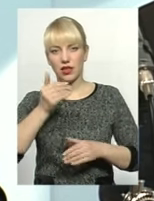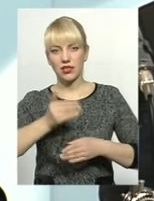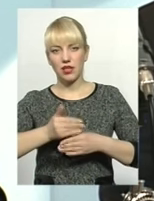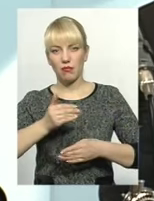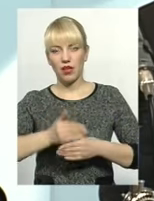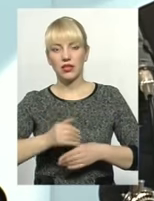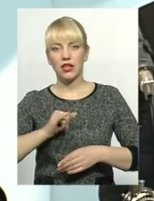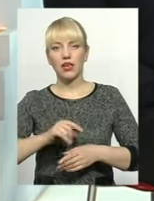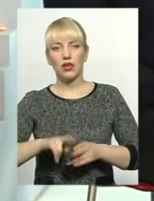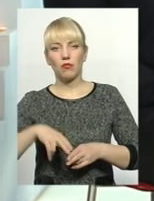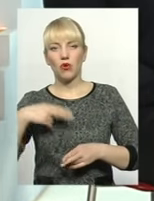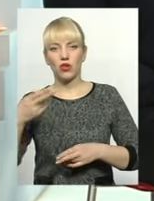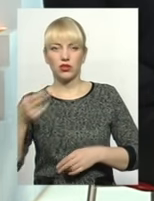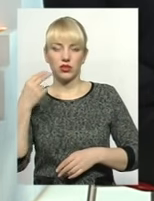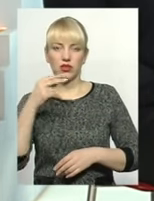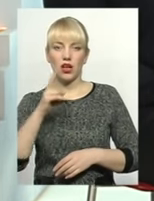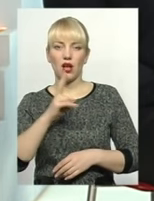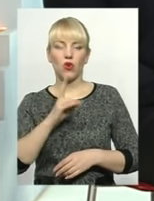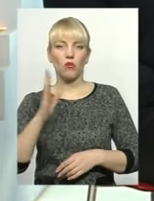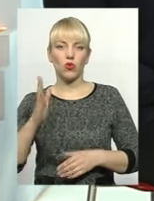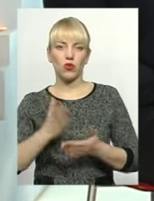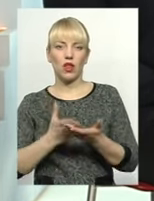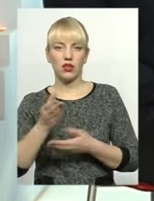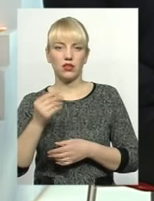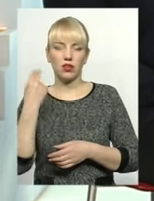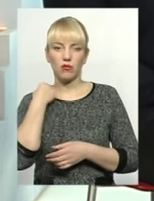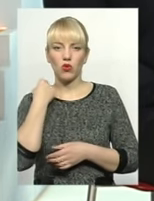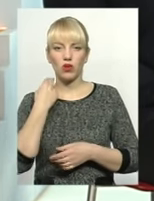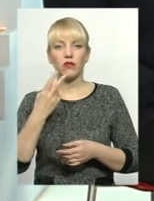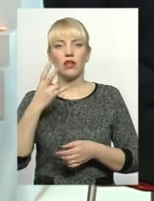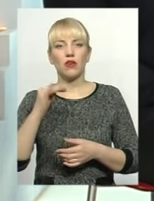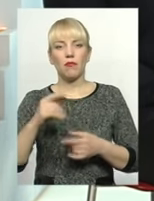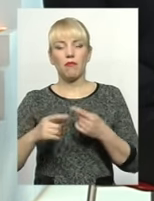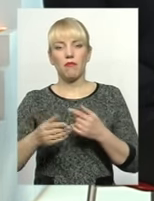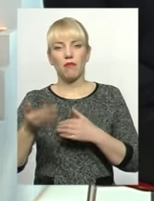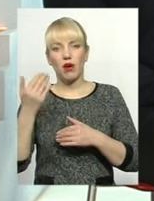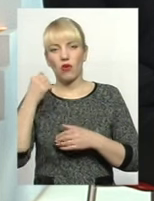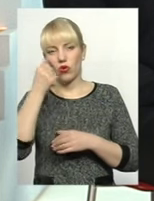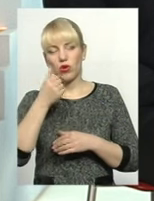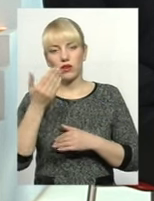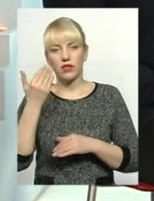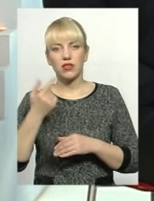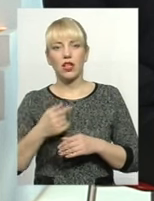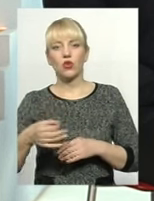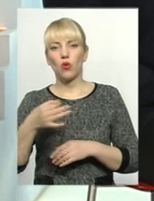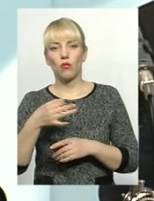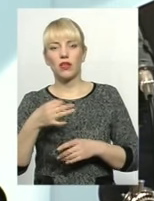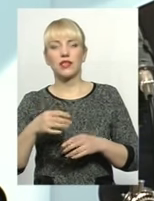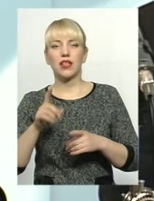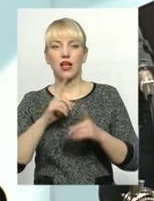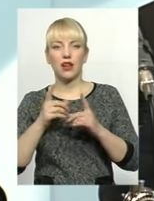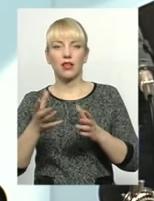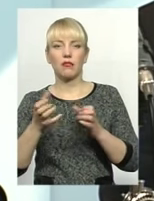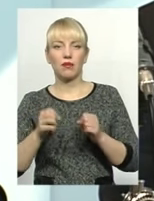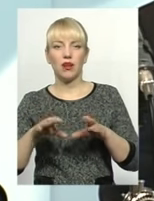погашення комунальних бургів. Але пару років назад все-таки обласна рада приймала рішення, і ми